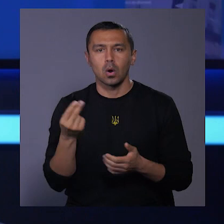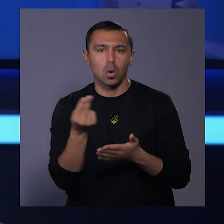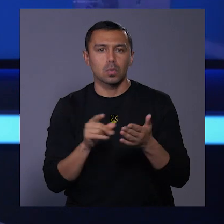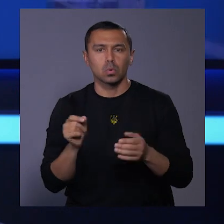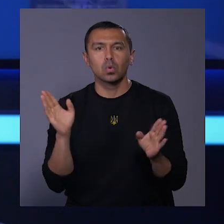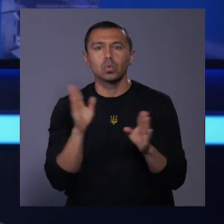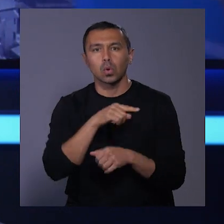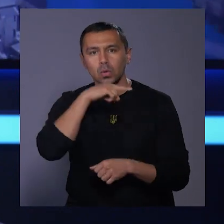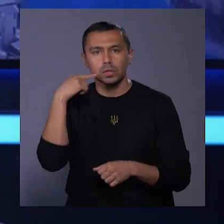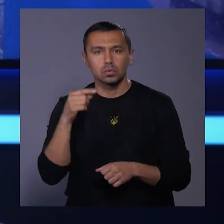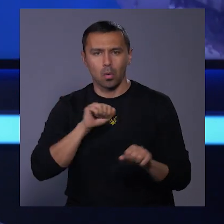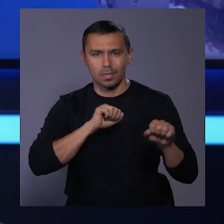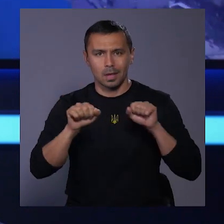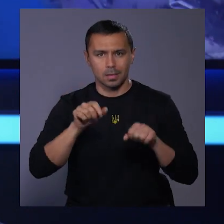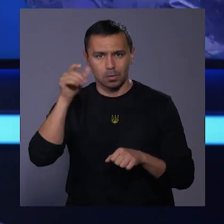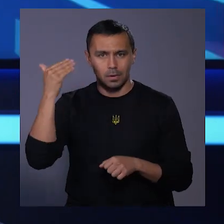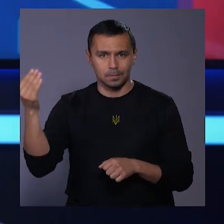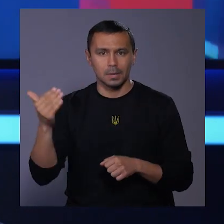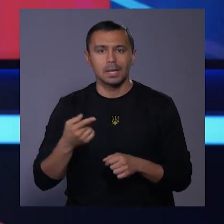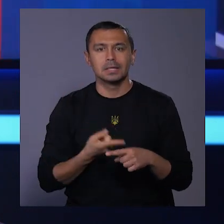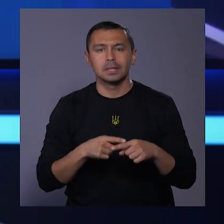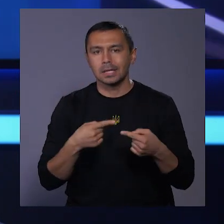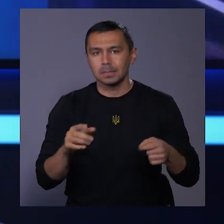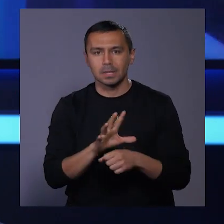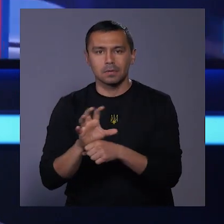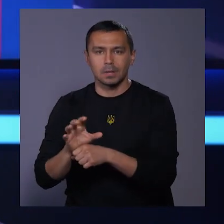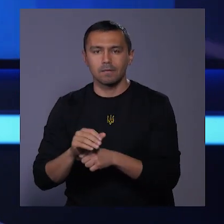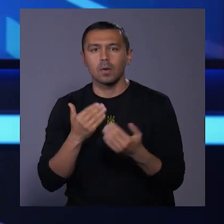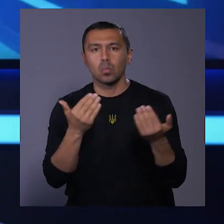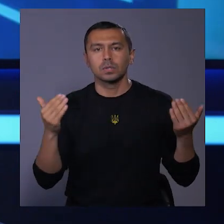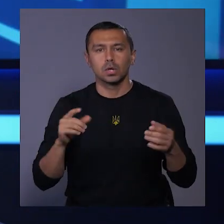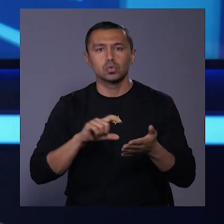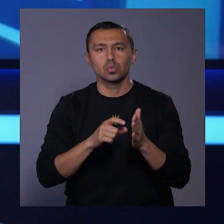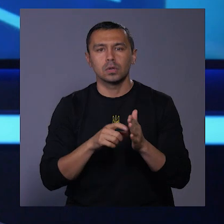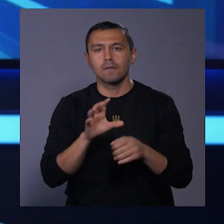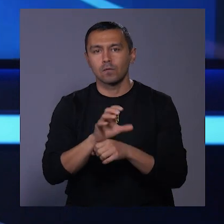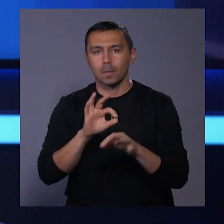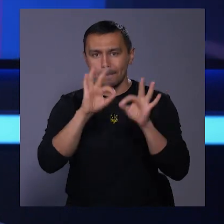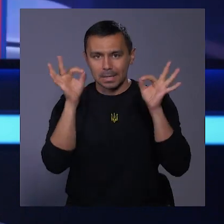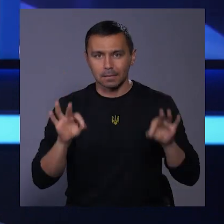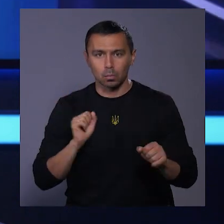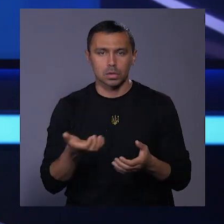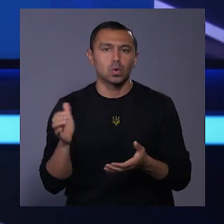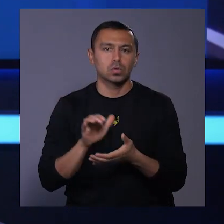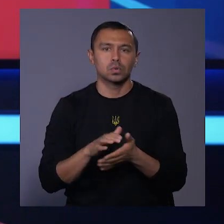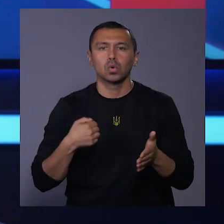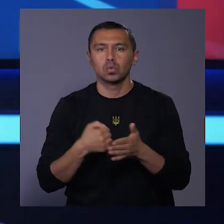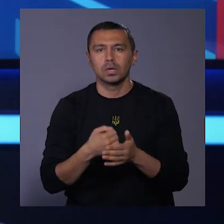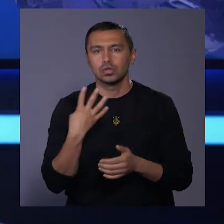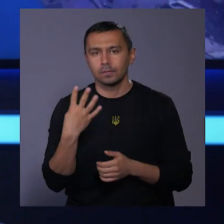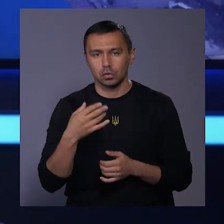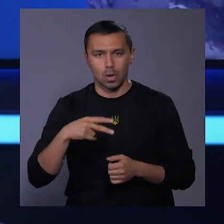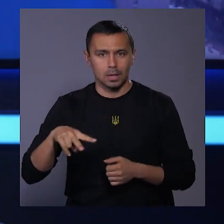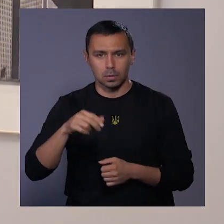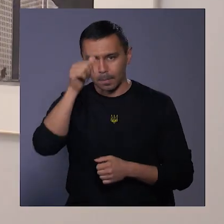про долю російського диктатора. З цією та іншими світлинами у музеї-студії фотомистецтва можна ознайомитись до 4